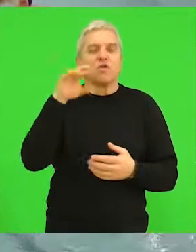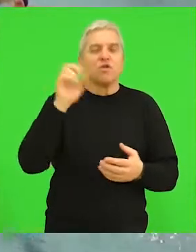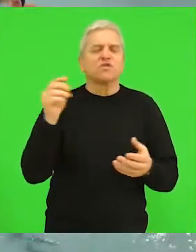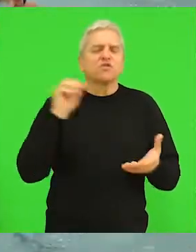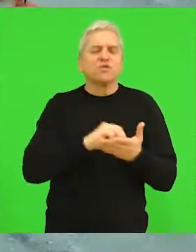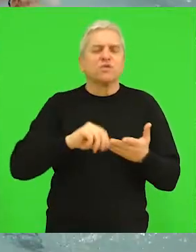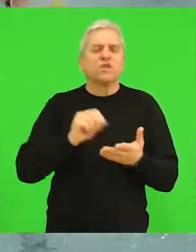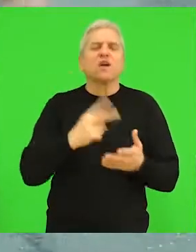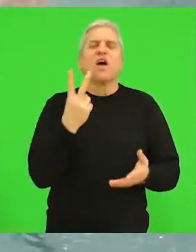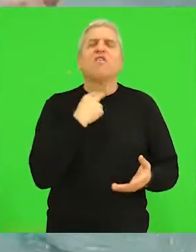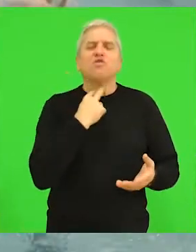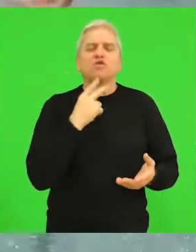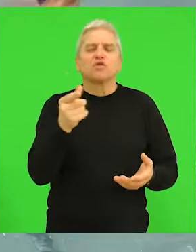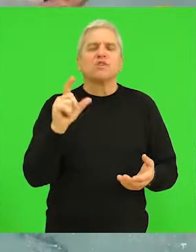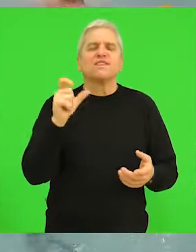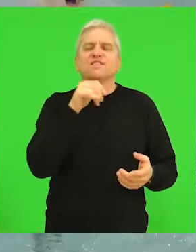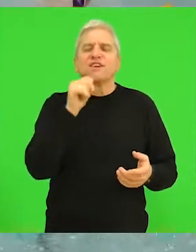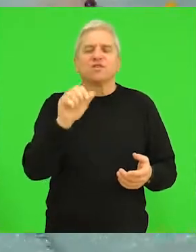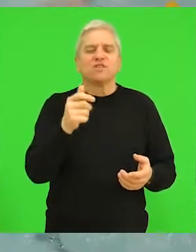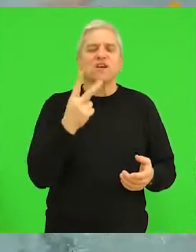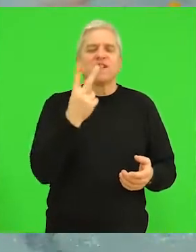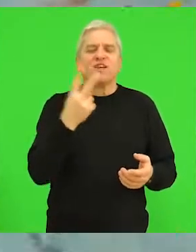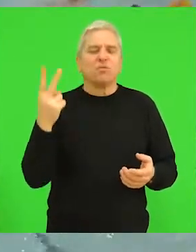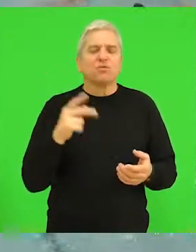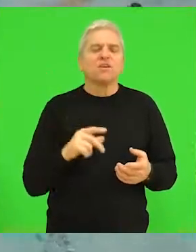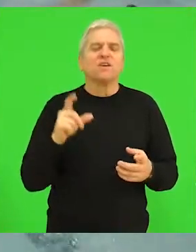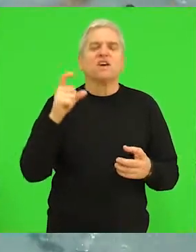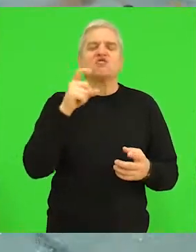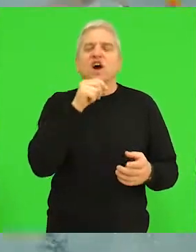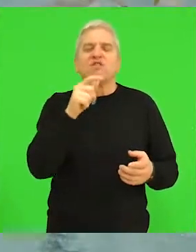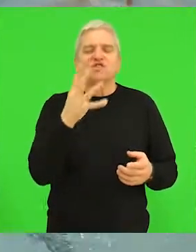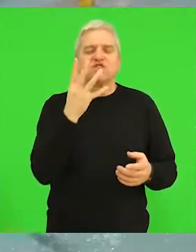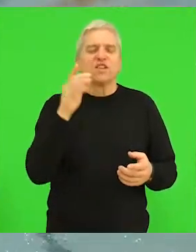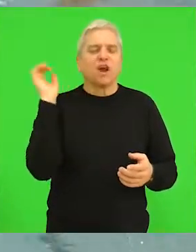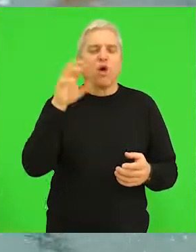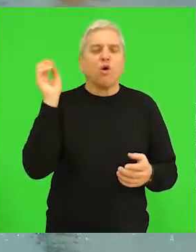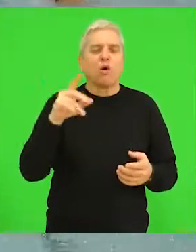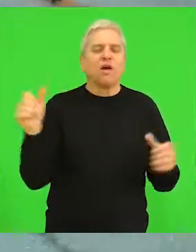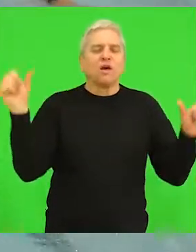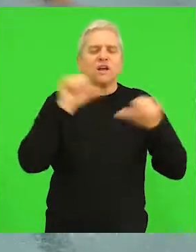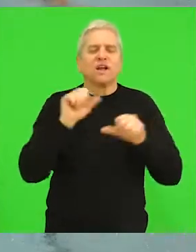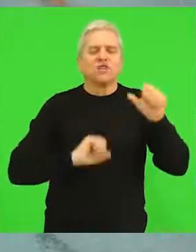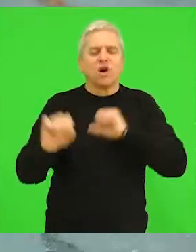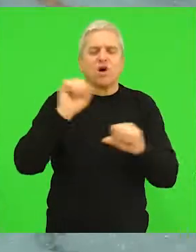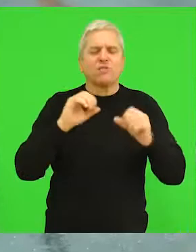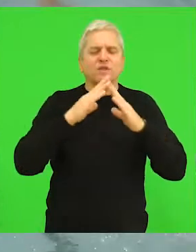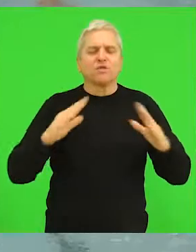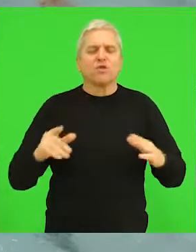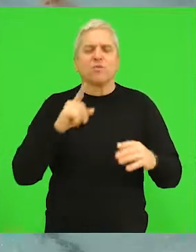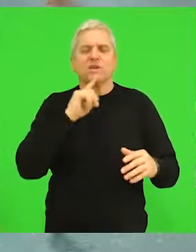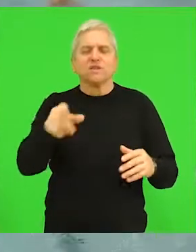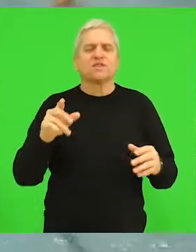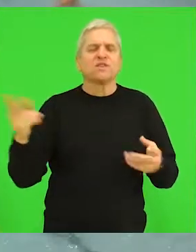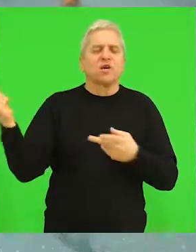upisali su se Vučković jednom Cvetić i Tomičević po dva puta i Čavić sa četiri gola. Greškama u odbrani domaćih